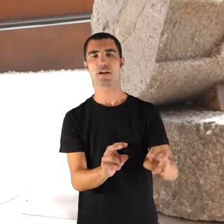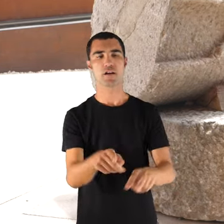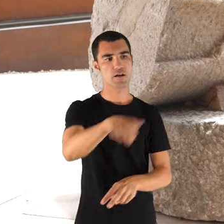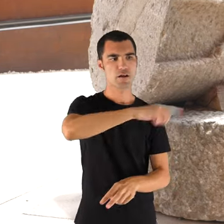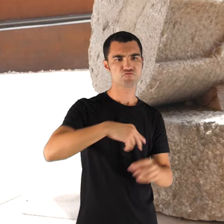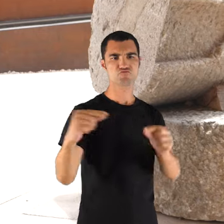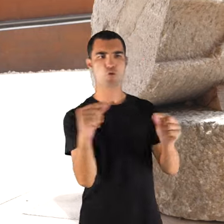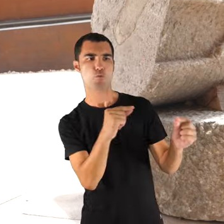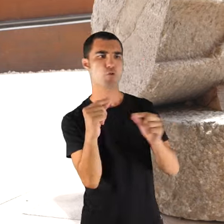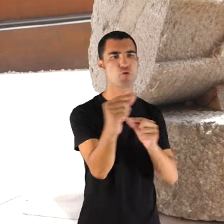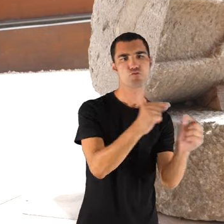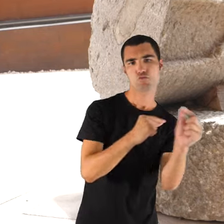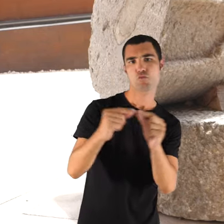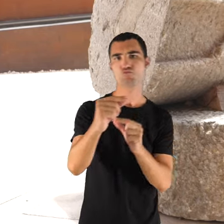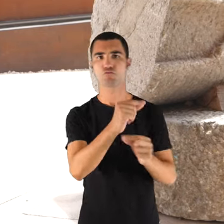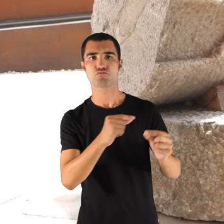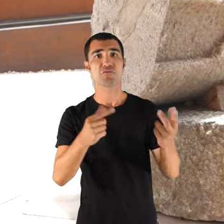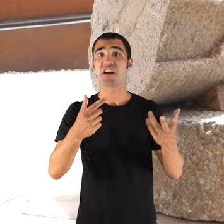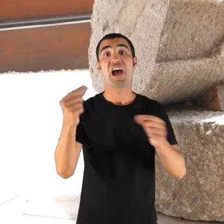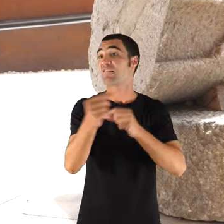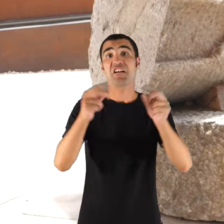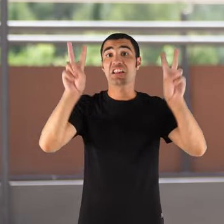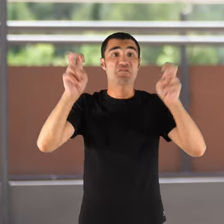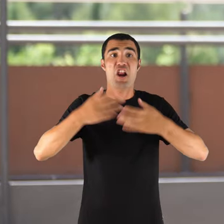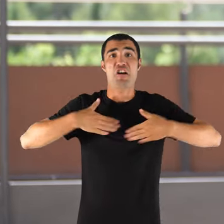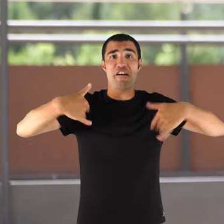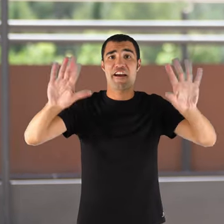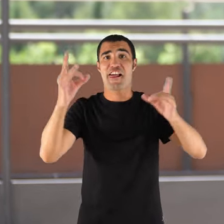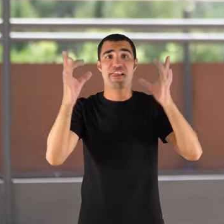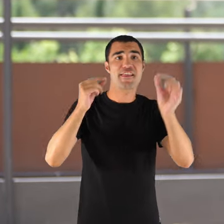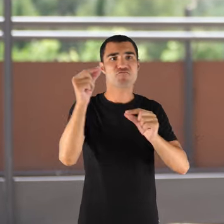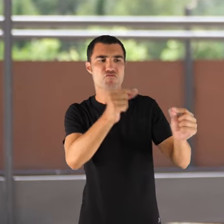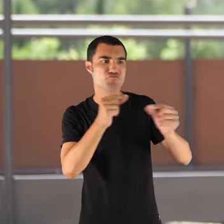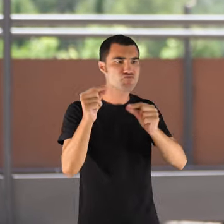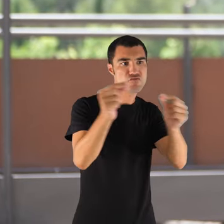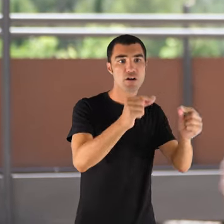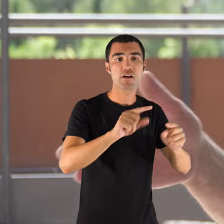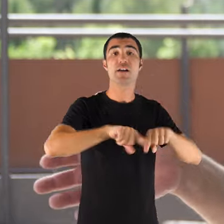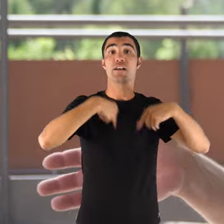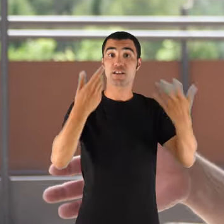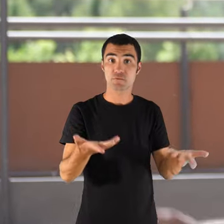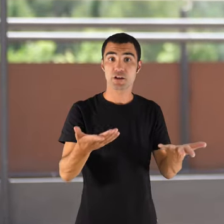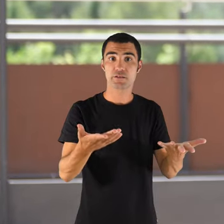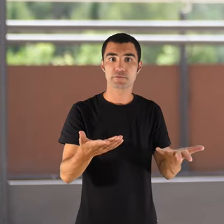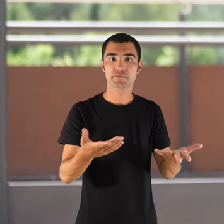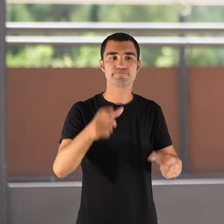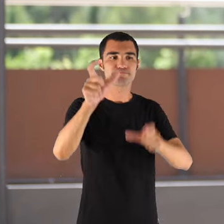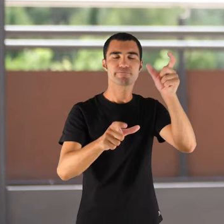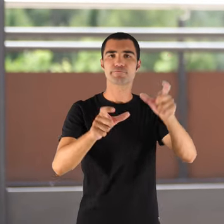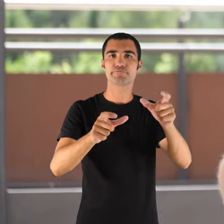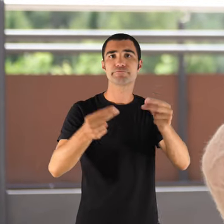discutia de qualsevol cosa, Llevà mos allò que va passar, la gent se va espargir,